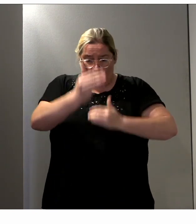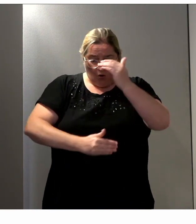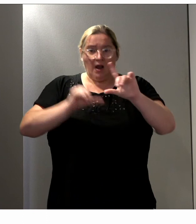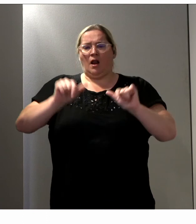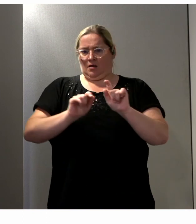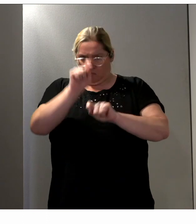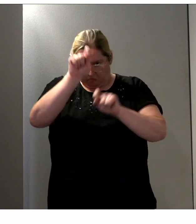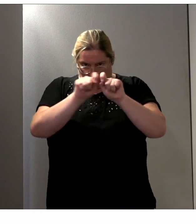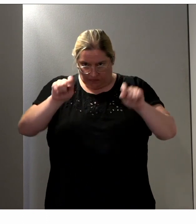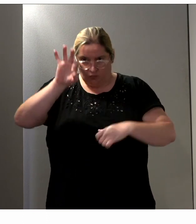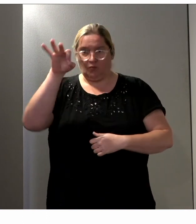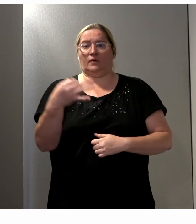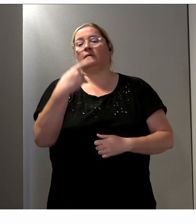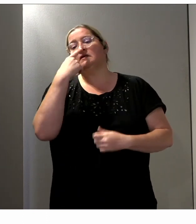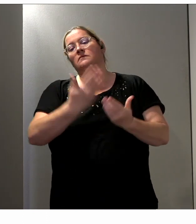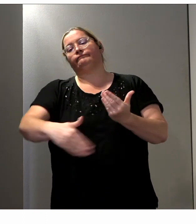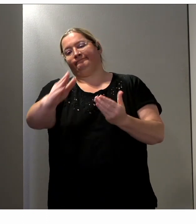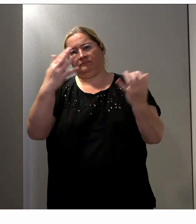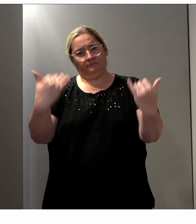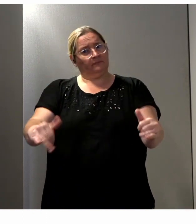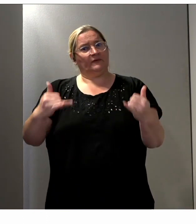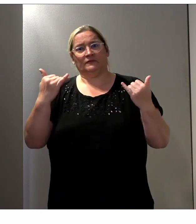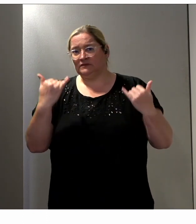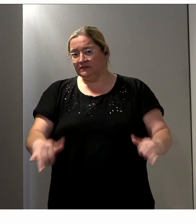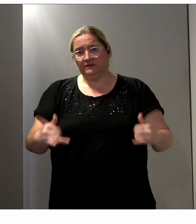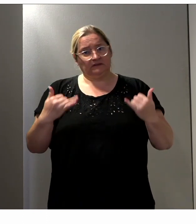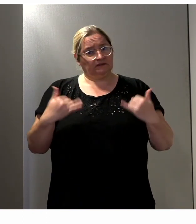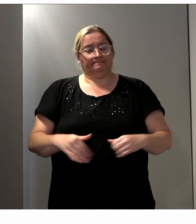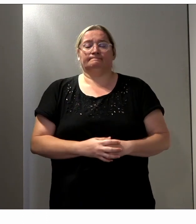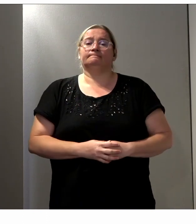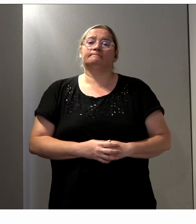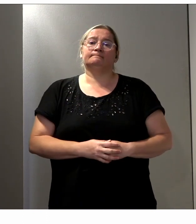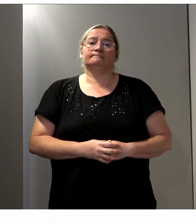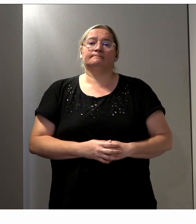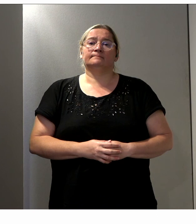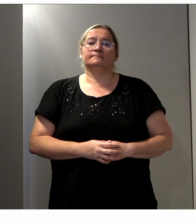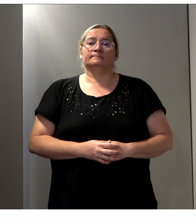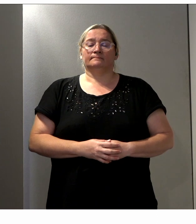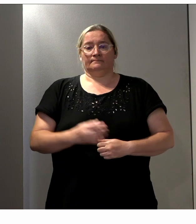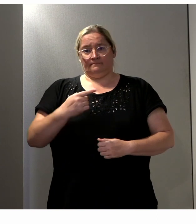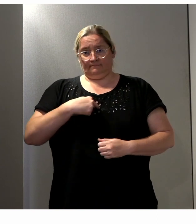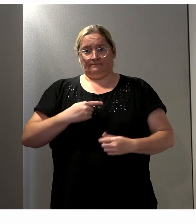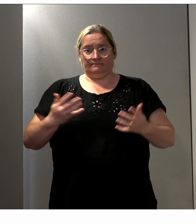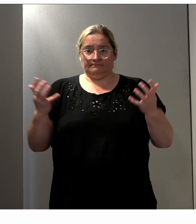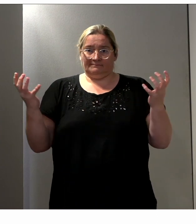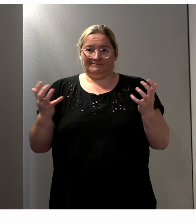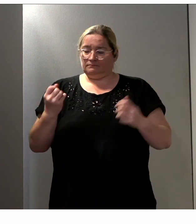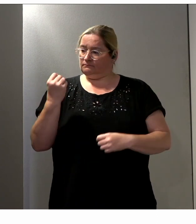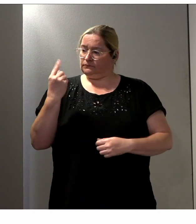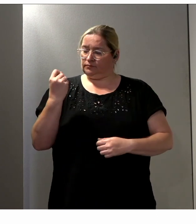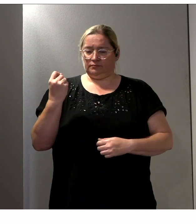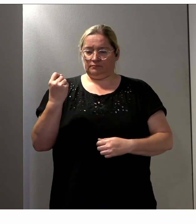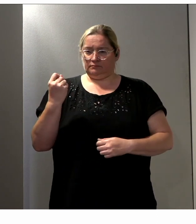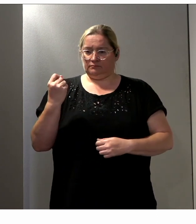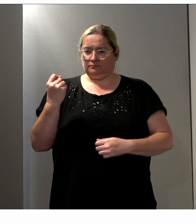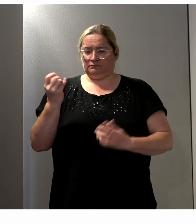mesurés, mais d'autres restent encore, je dirais, à mettre en place. Je voudrais rapidement donner